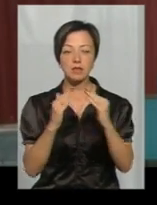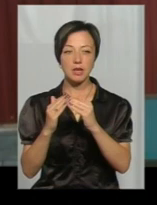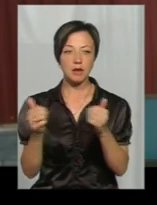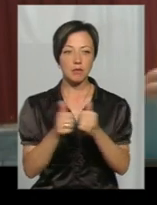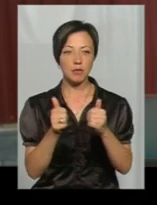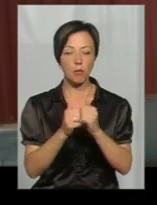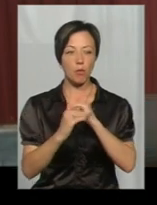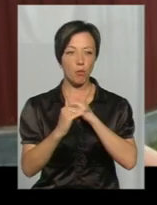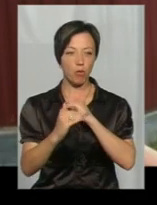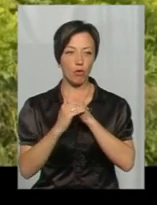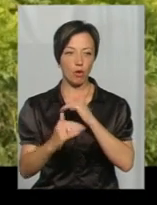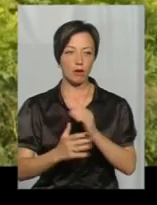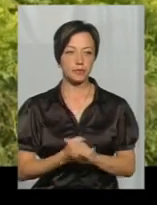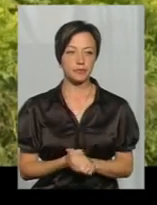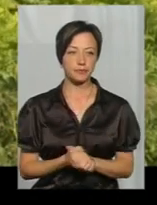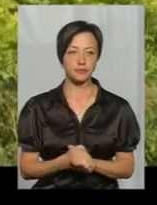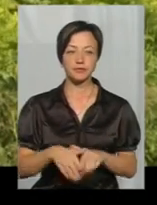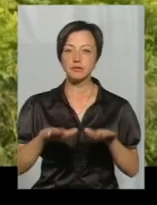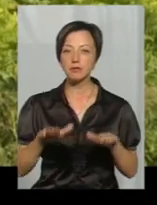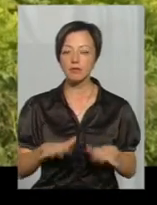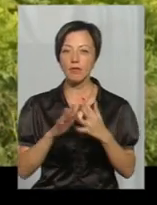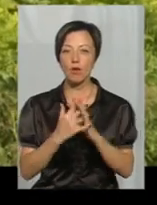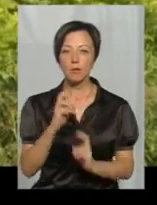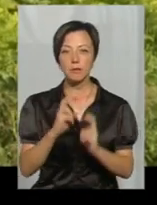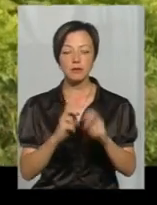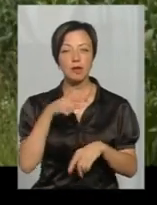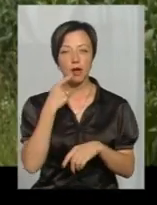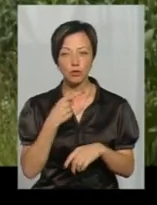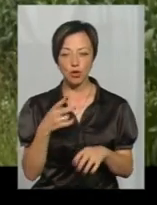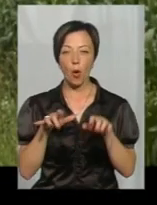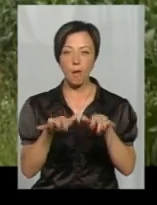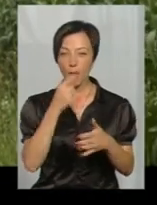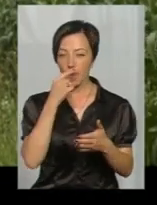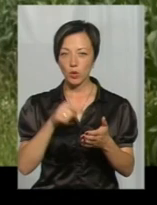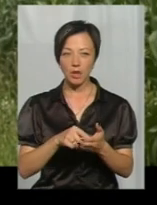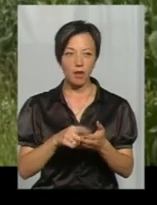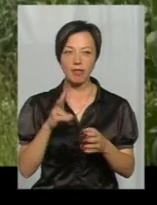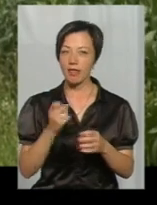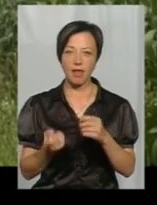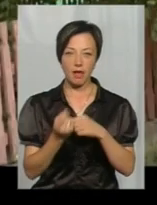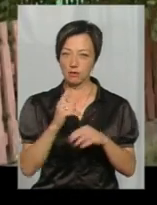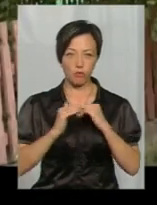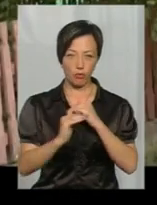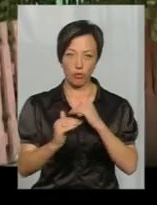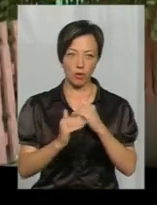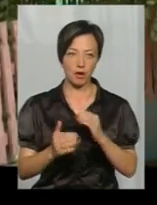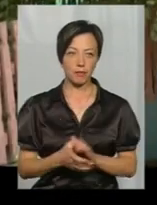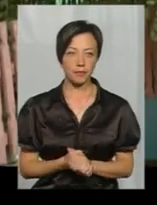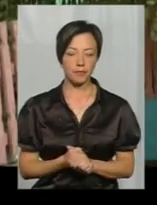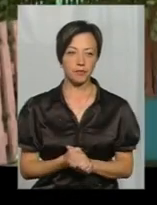які примикають до поля. У місцевому агропідприємстві, кажуть, шкідники потрапили на подвір'я не з поля. Ми